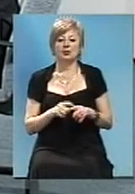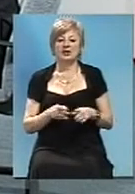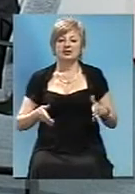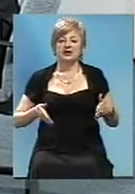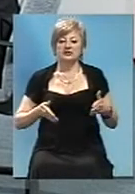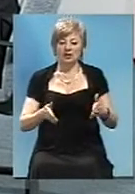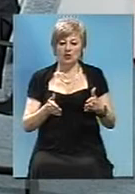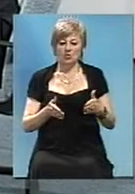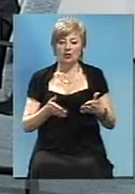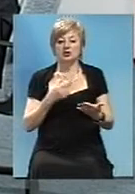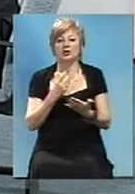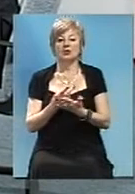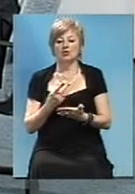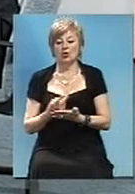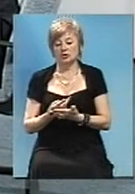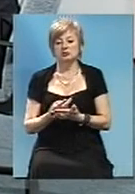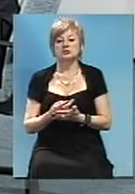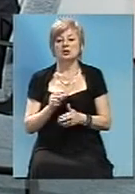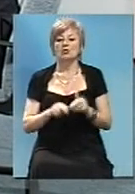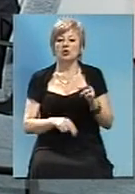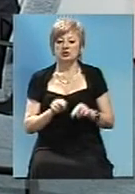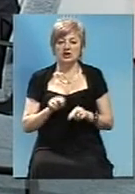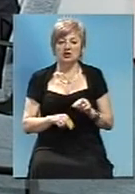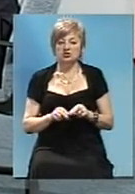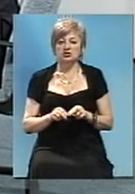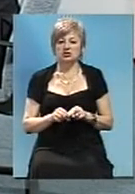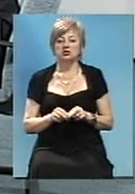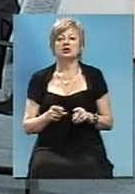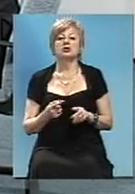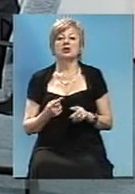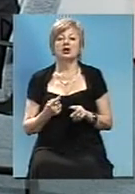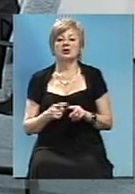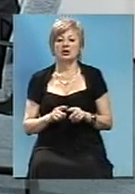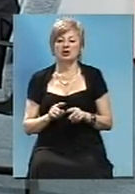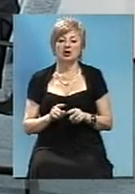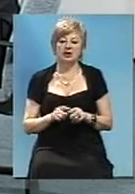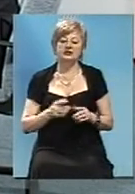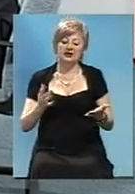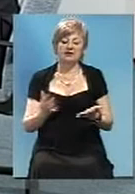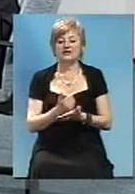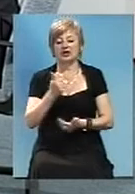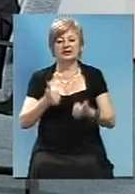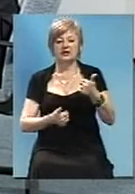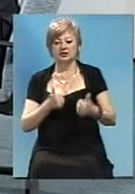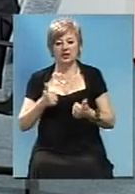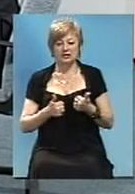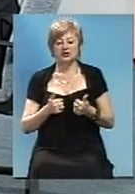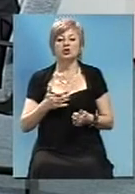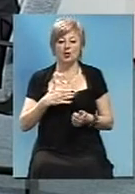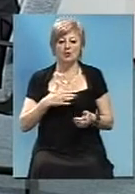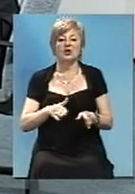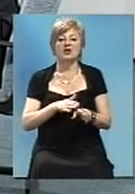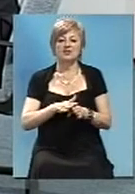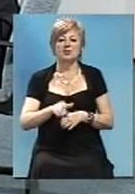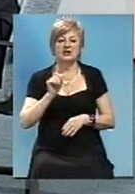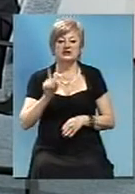определіли подрядчики, вся дорога сыграна, тендерна, і ми виконяємо